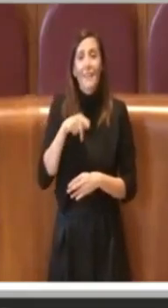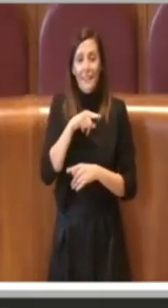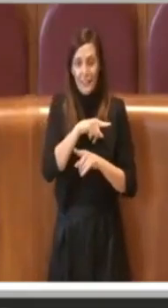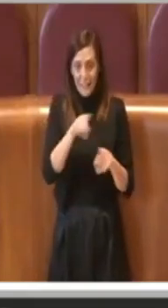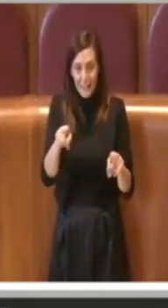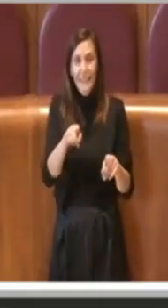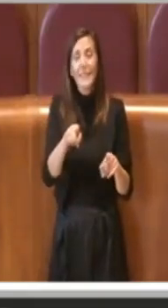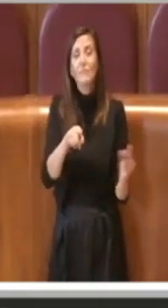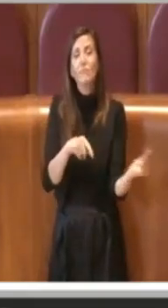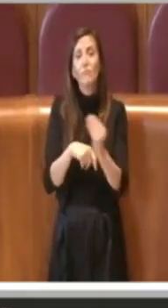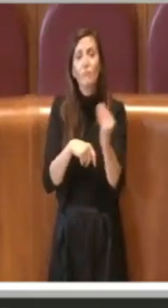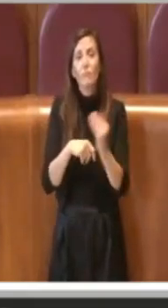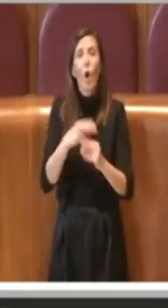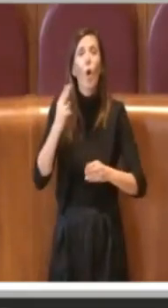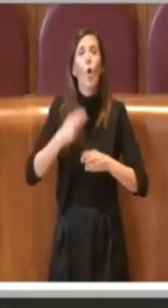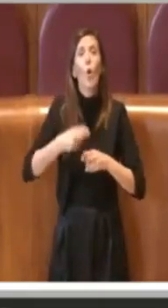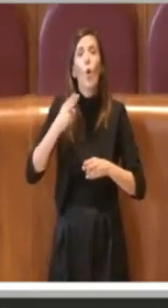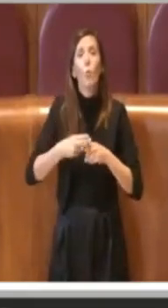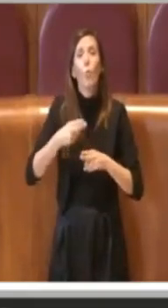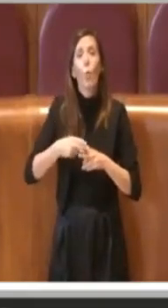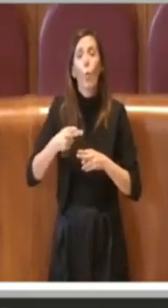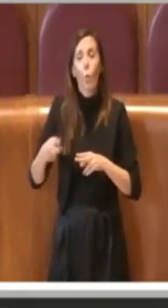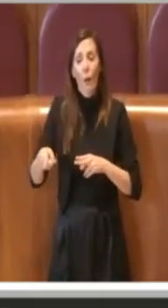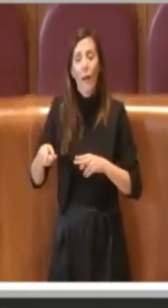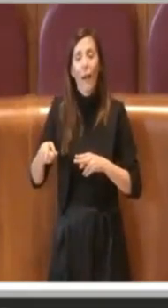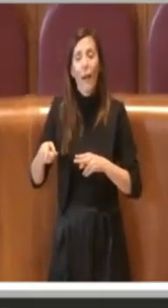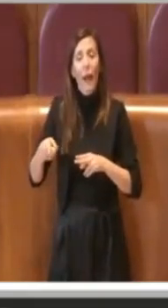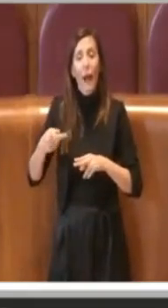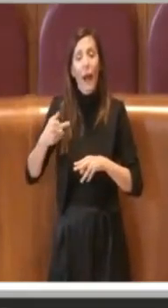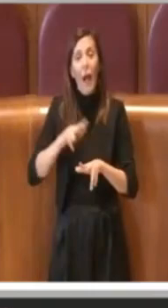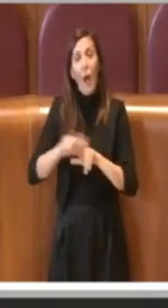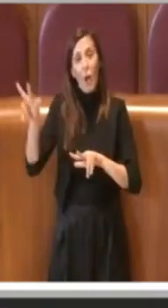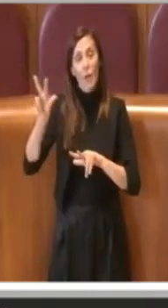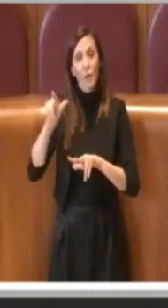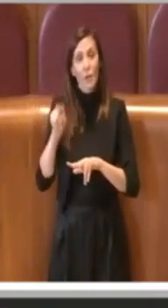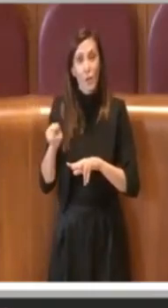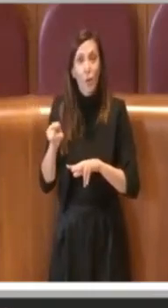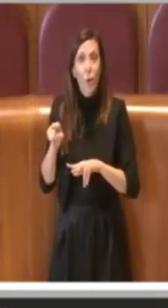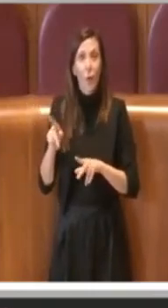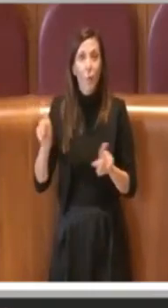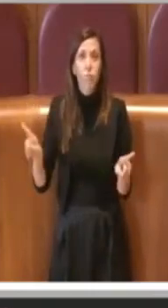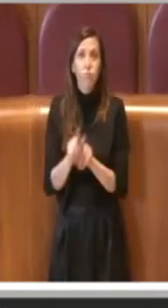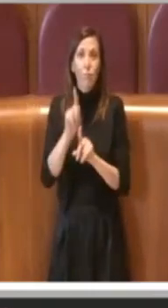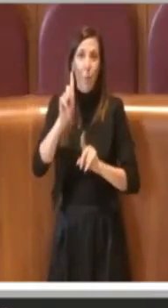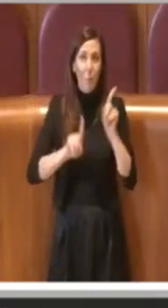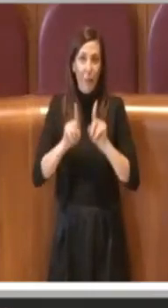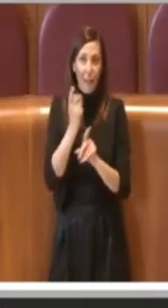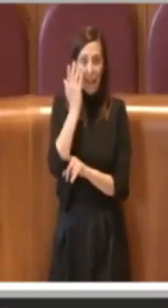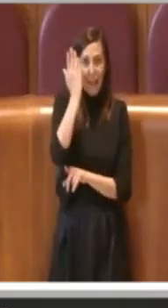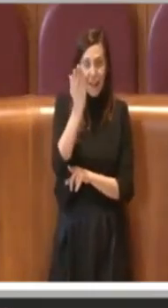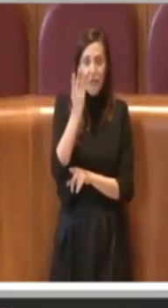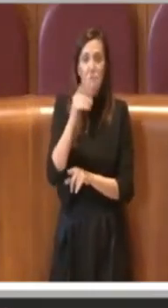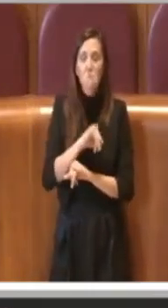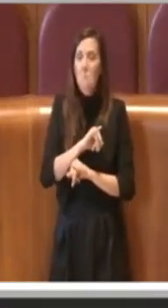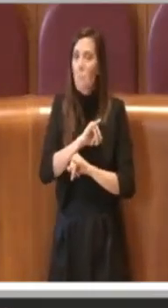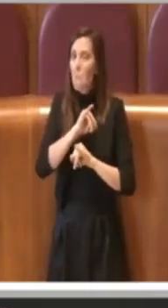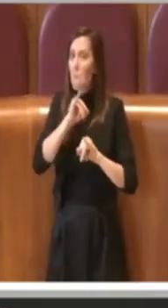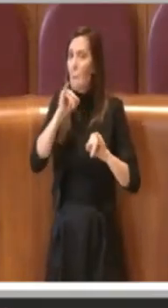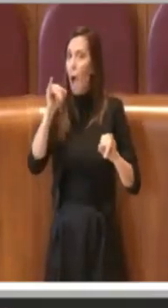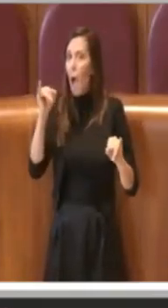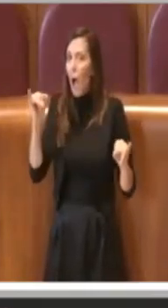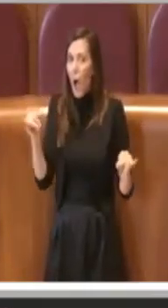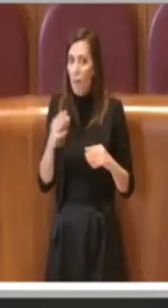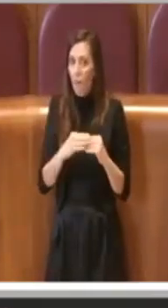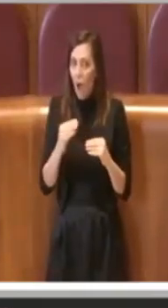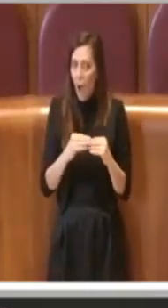Comune di Roma di dotarsi di uno strumento come quello di Milano. Ciò non è stato mai fatto, questa amministrazione ha aperto un